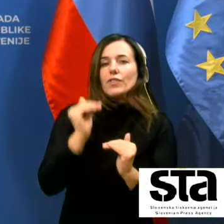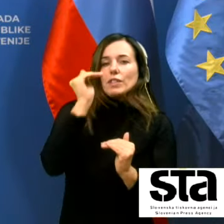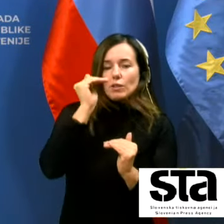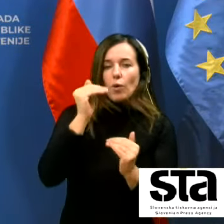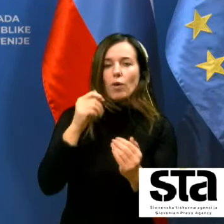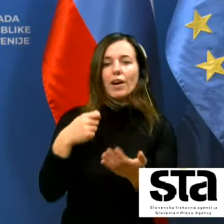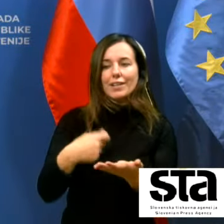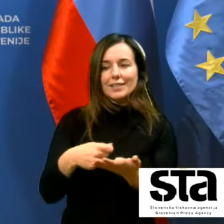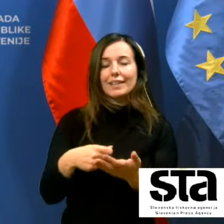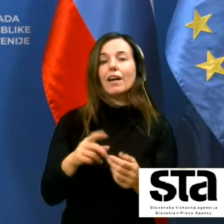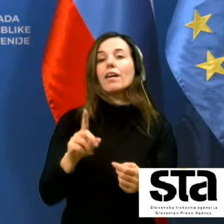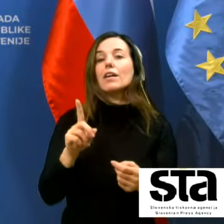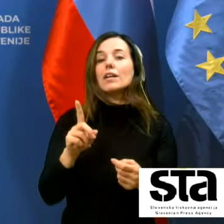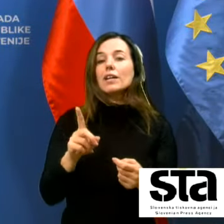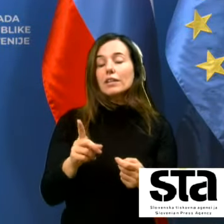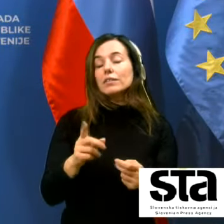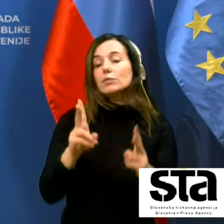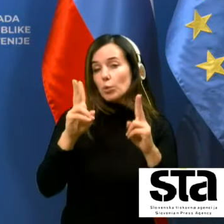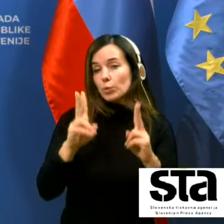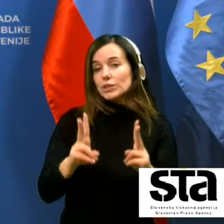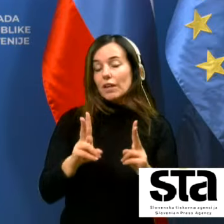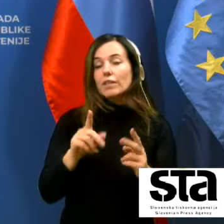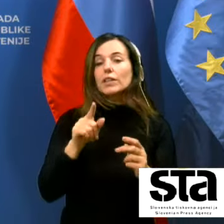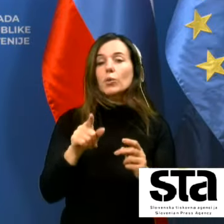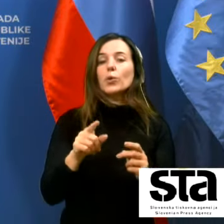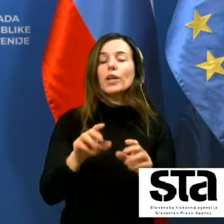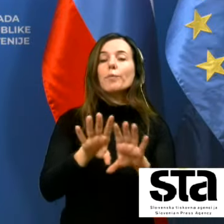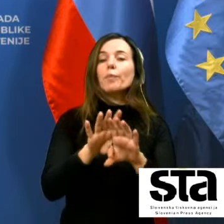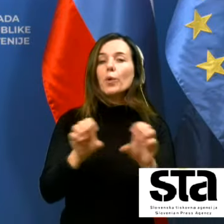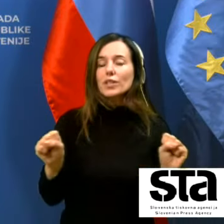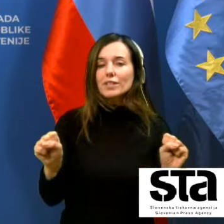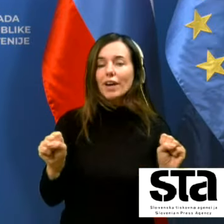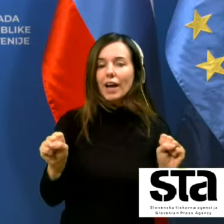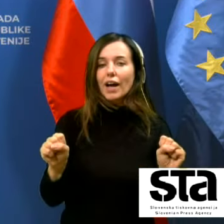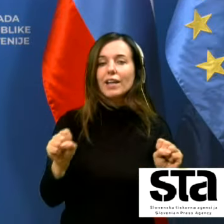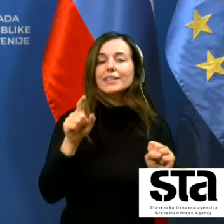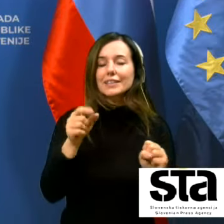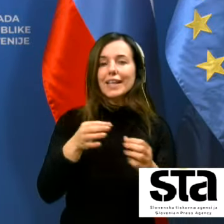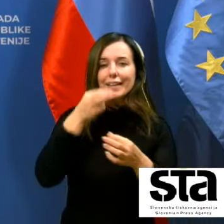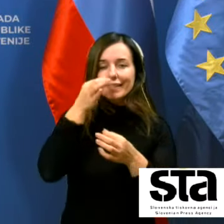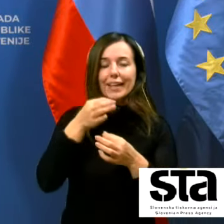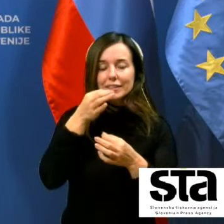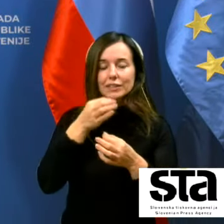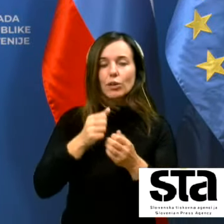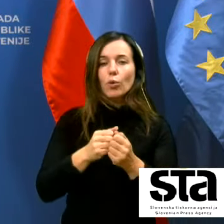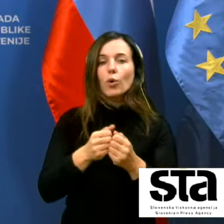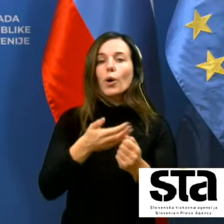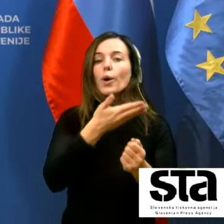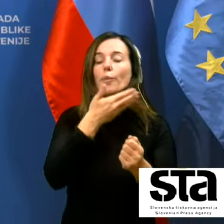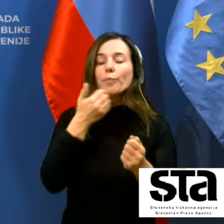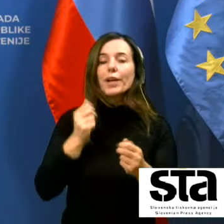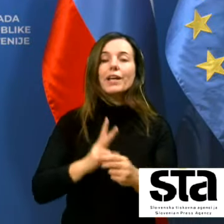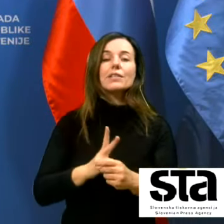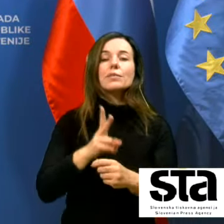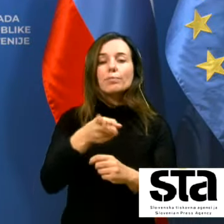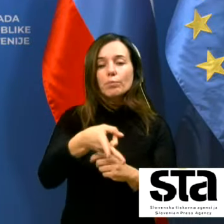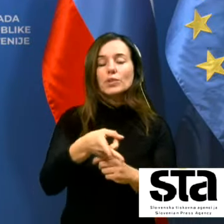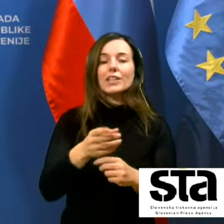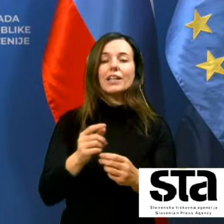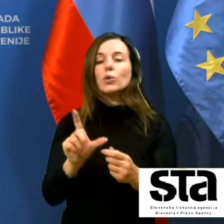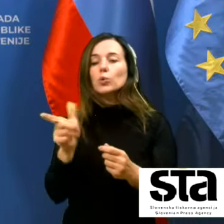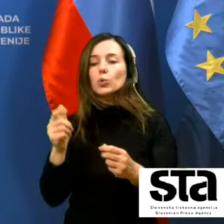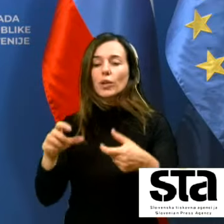smo jo nastavili gre za neposrednega proizvajalca teh testov spravi brez posrednikov in